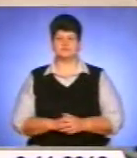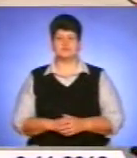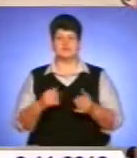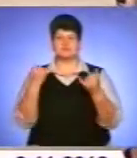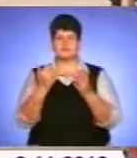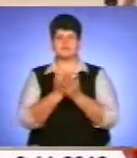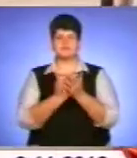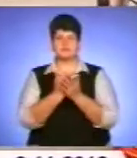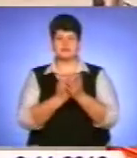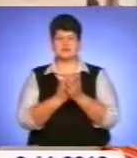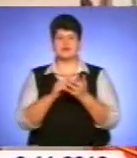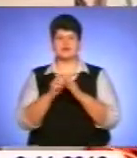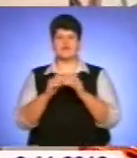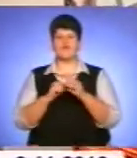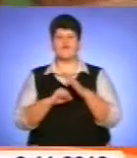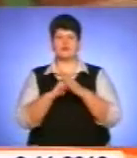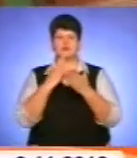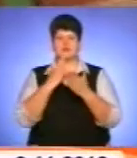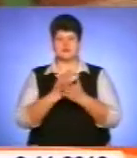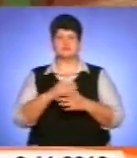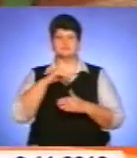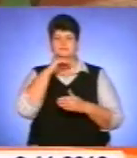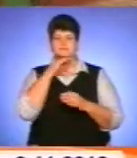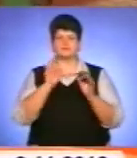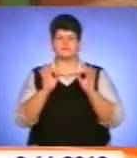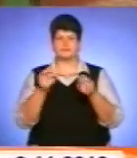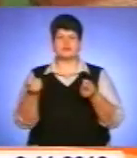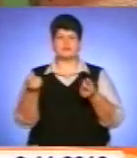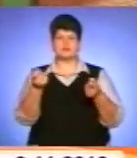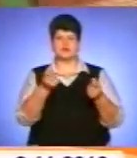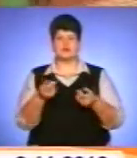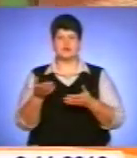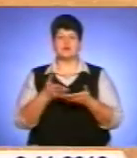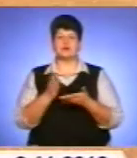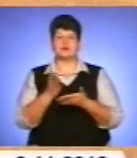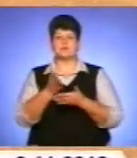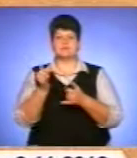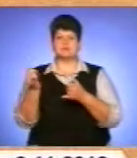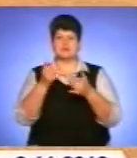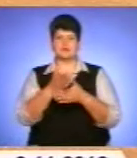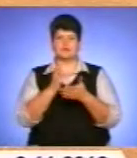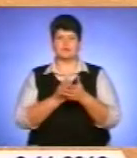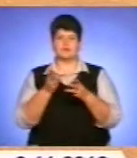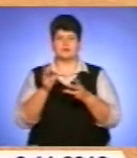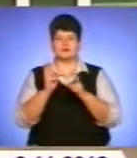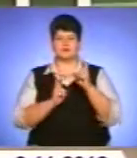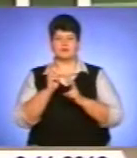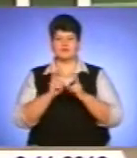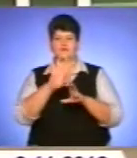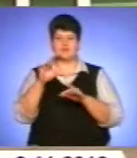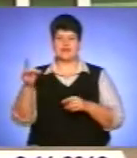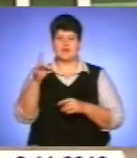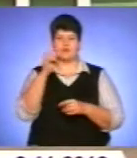запасах Аграрного фонду достатні кількість зерна та борошна, аби забезпечити виробничі потреби хлібопекарських комплексів у всіх регіонах України.